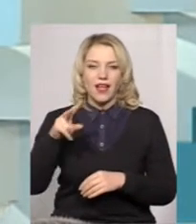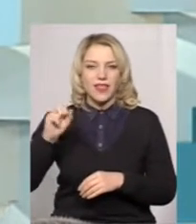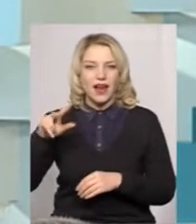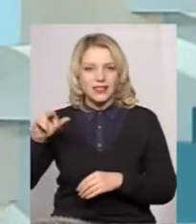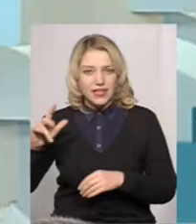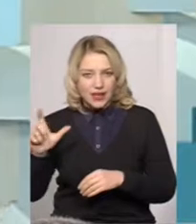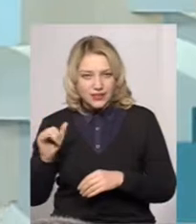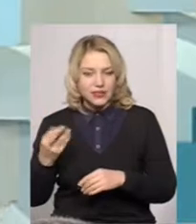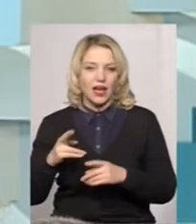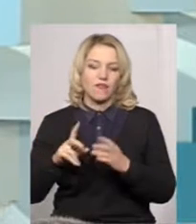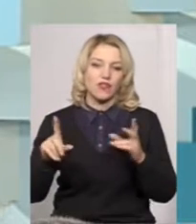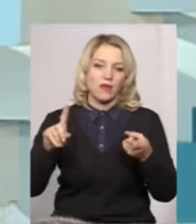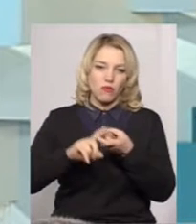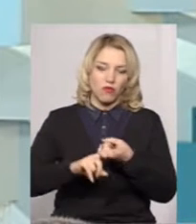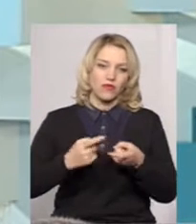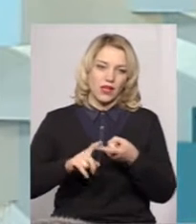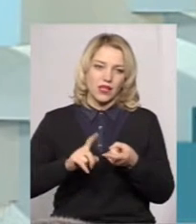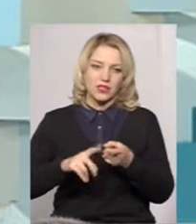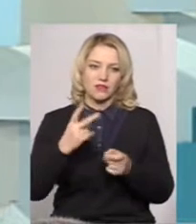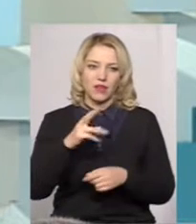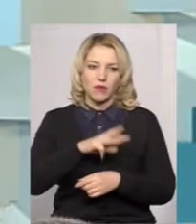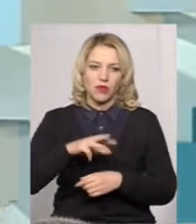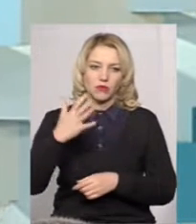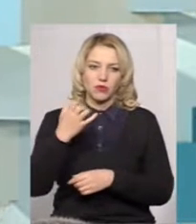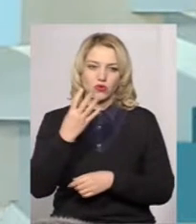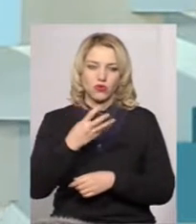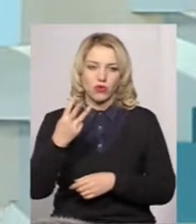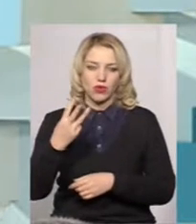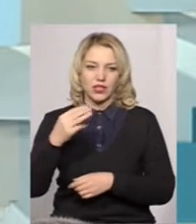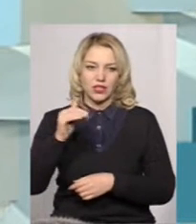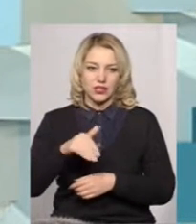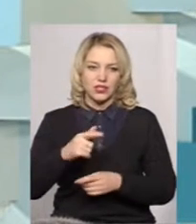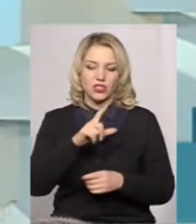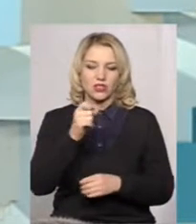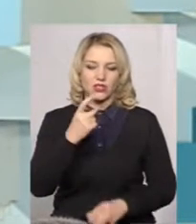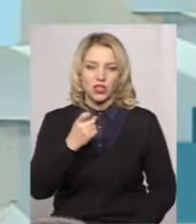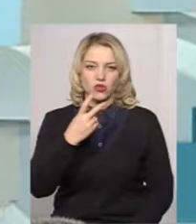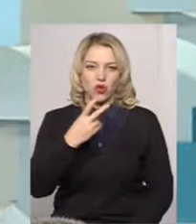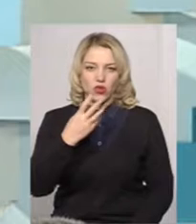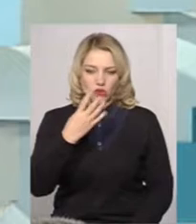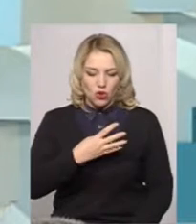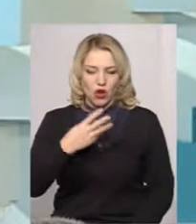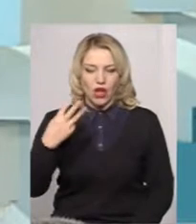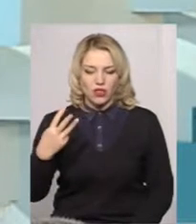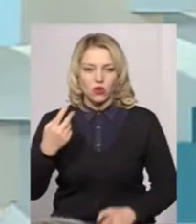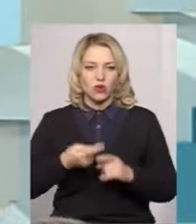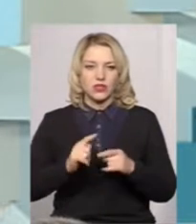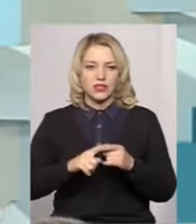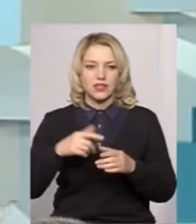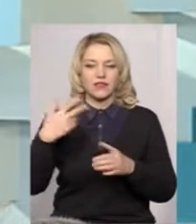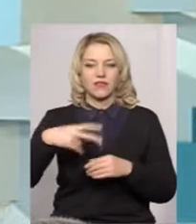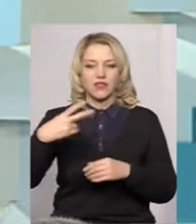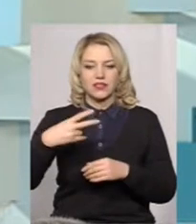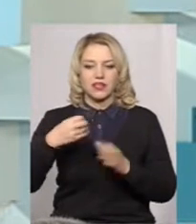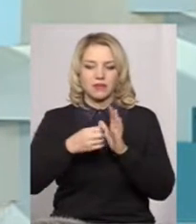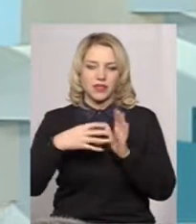на 23 мільйони 545 тисяч 143. Тобто, ну, десь приблизно 20, навіть